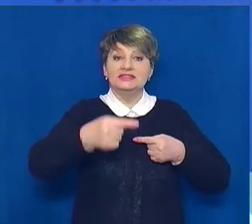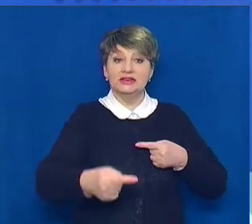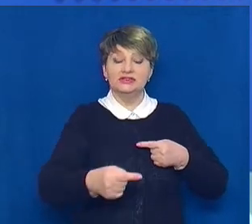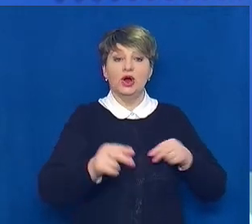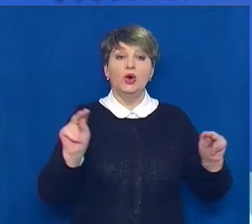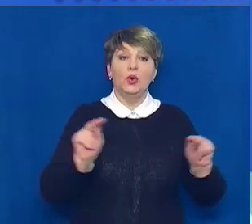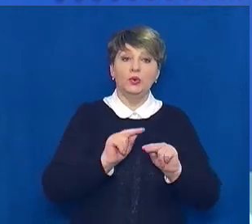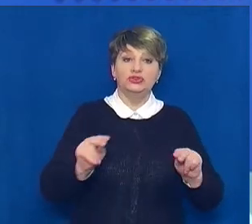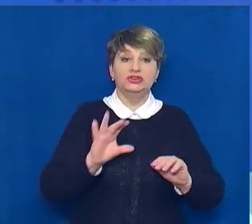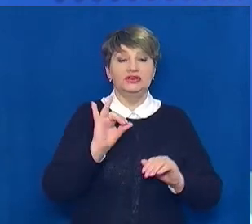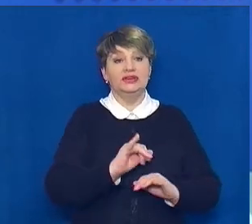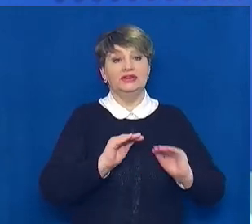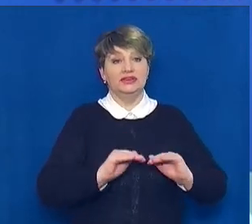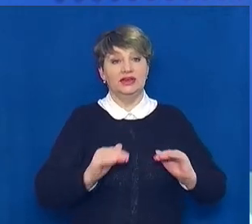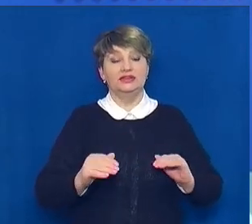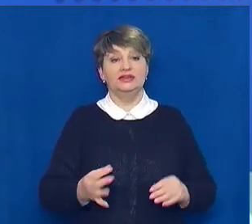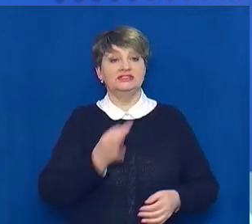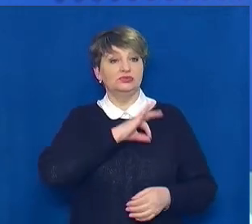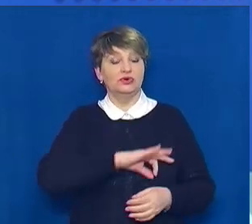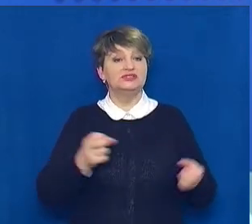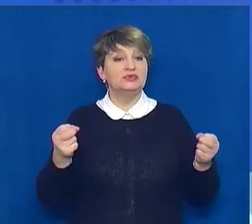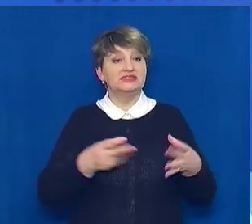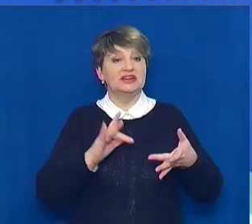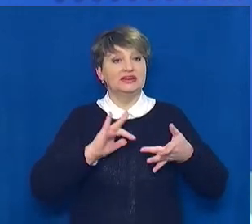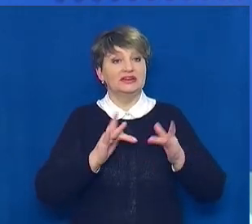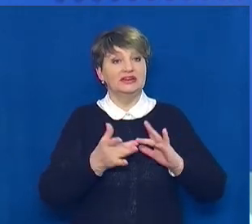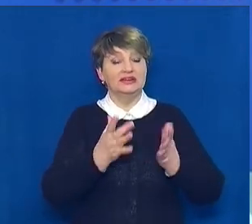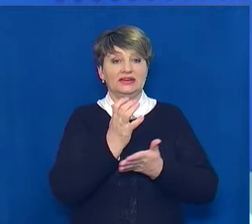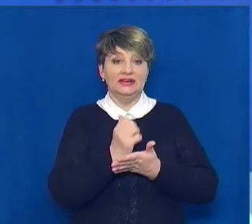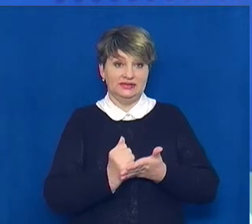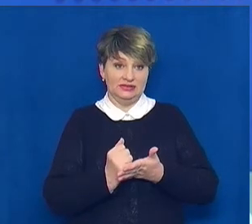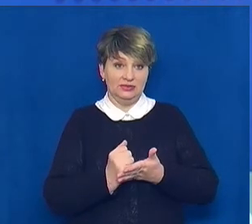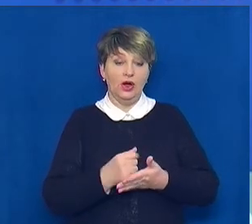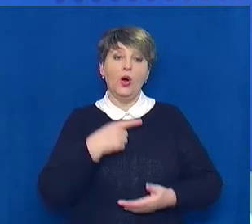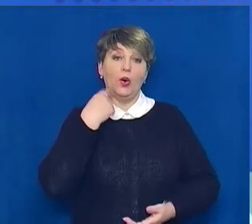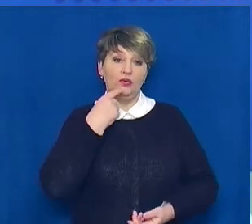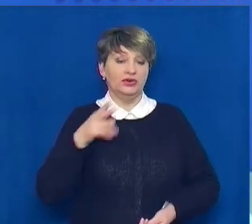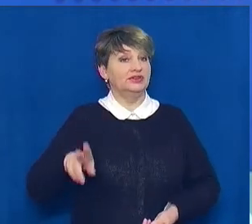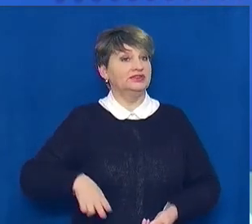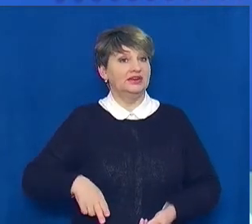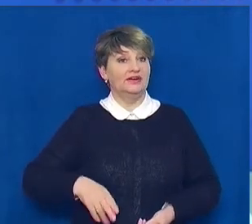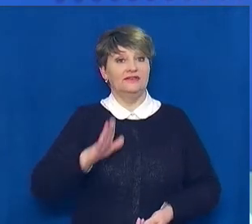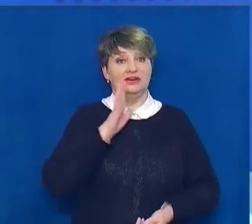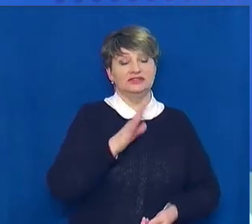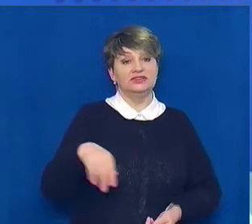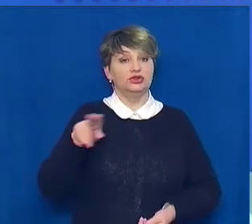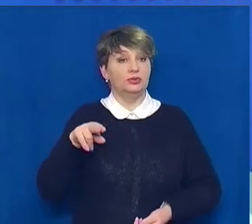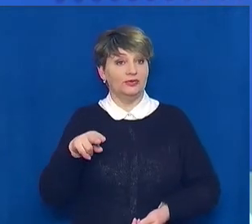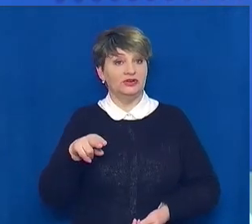вихованці закладу користуються спеціальним інтернет-ресурсом «Нетмісто», говорить директор Валерій Добровольський.